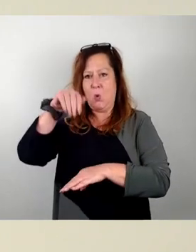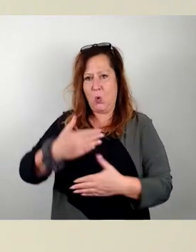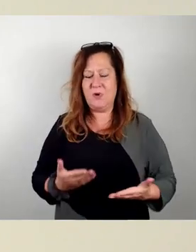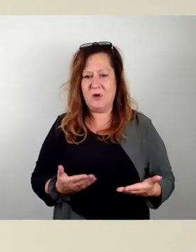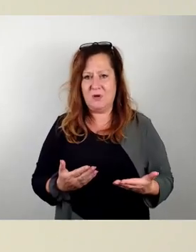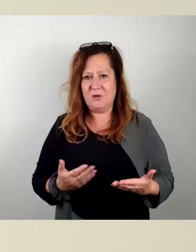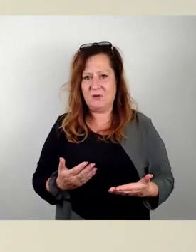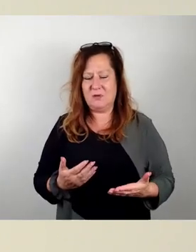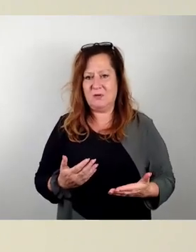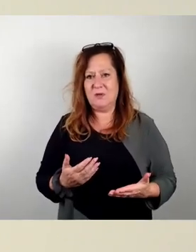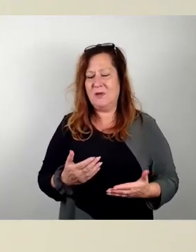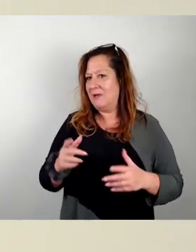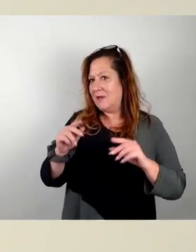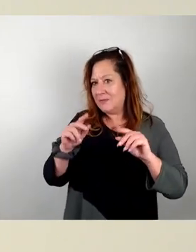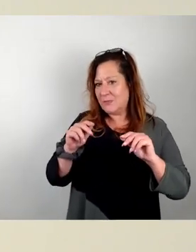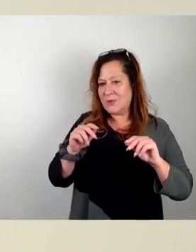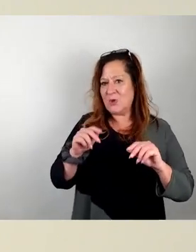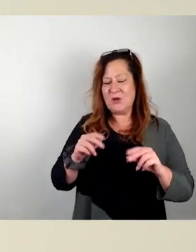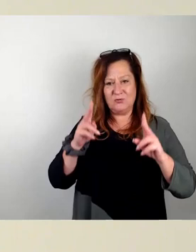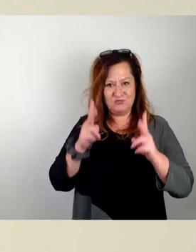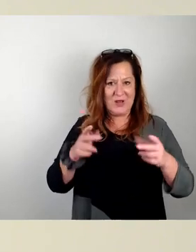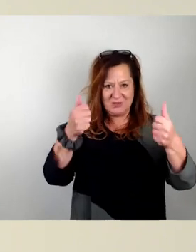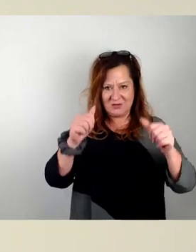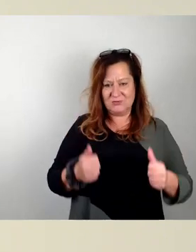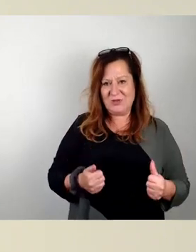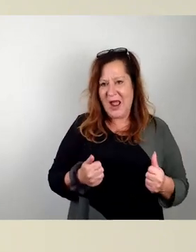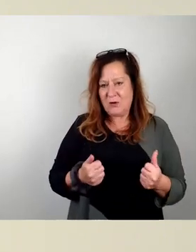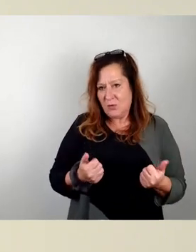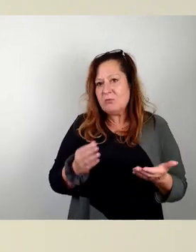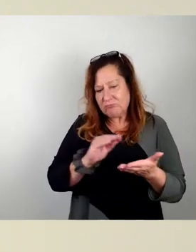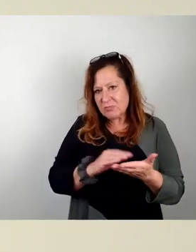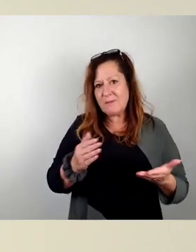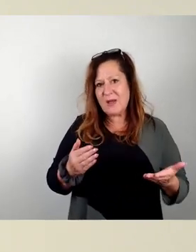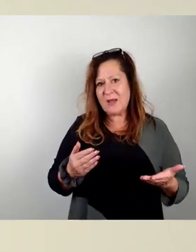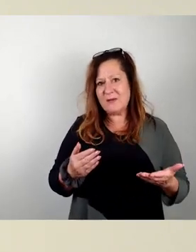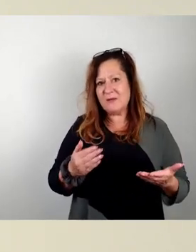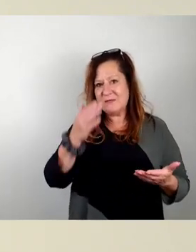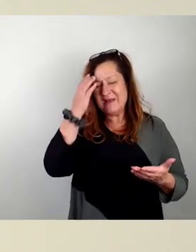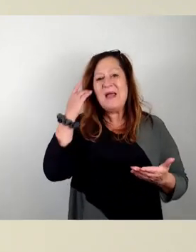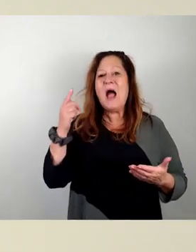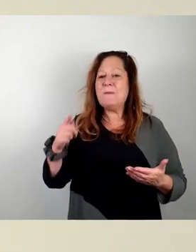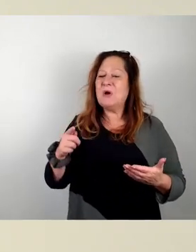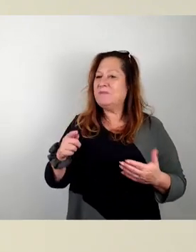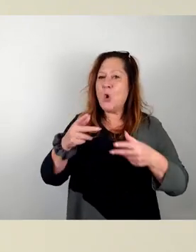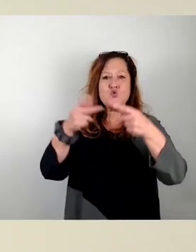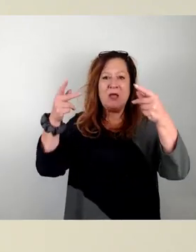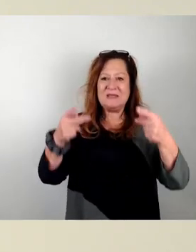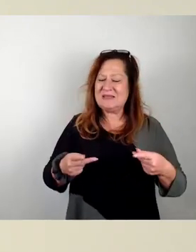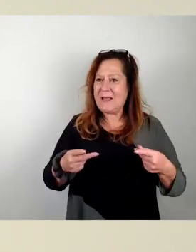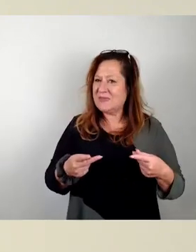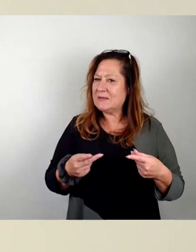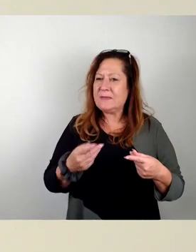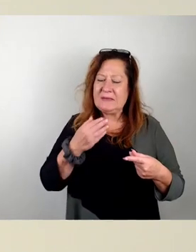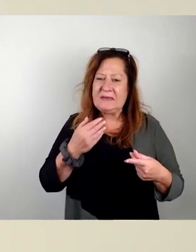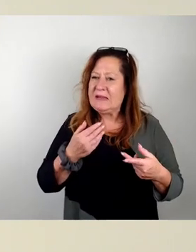dort sozusagen zur Stadtgestaltung beitragen. Es ist überhaupt nicht mit dem Konzept vorgesehen und es wäre auch gar nicht